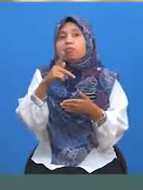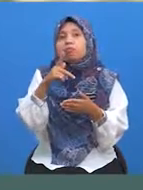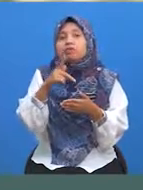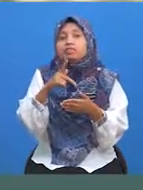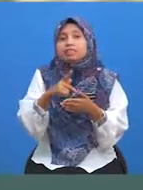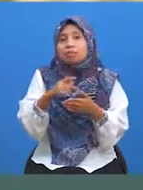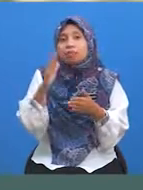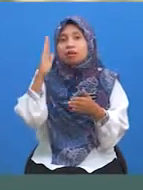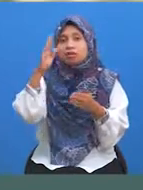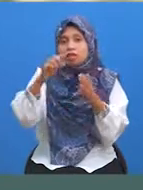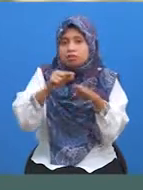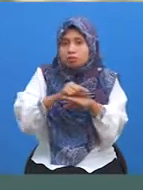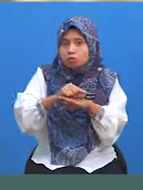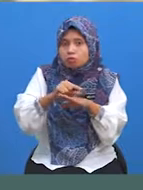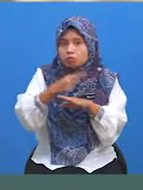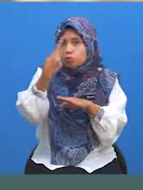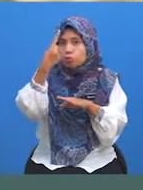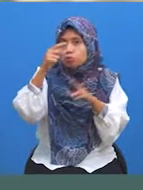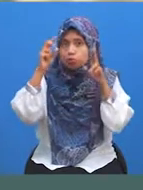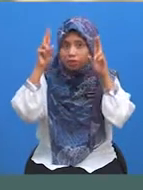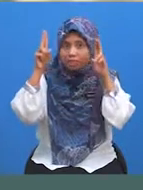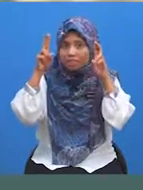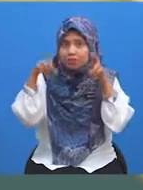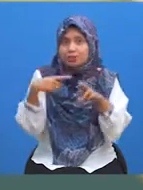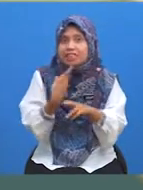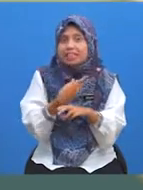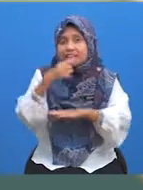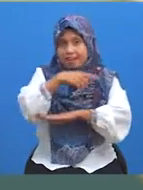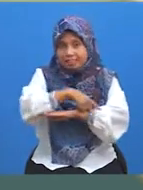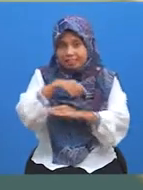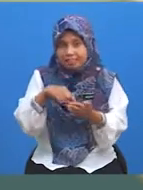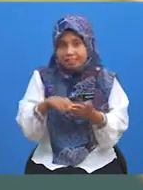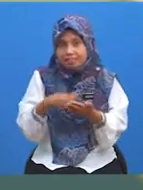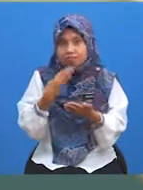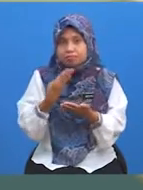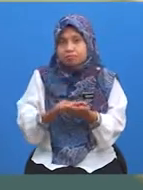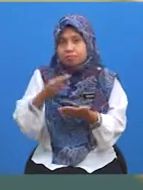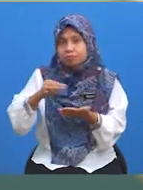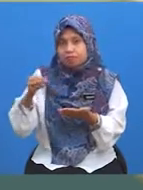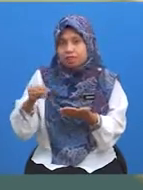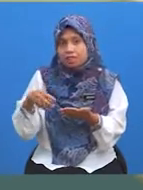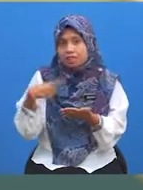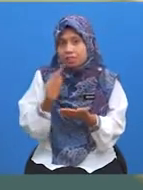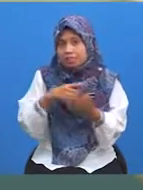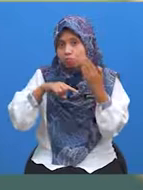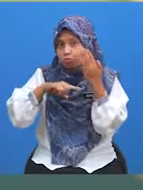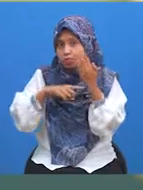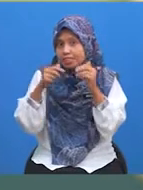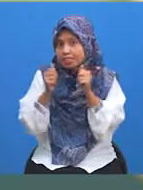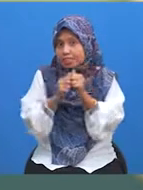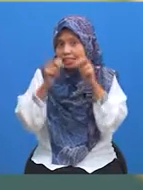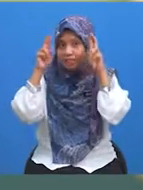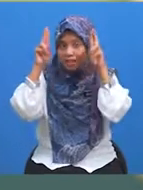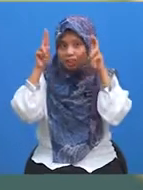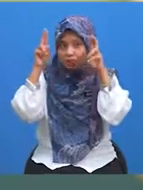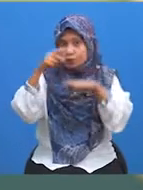ini akan berguna untuk tajuk kita pada hari ini Baiklah murid-murid, kita akan bermula dengan tajuk